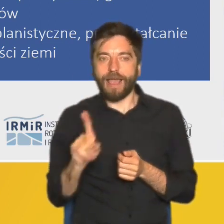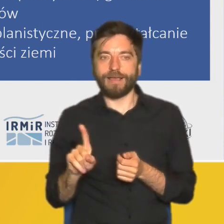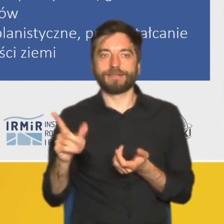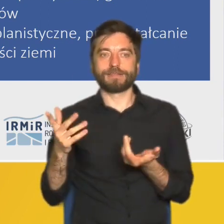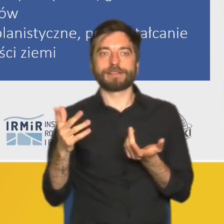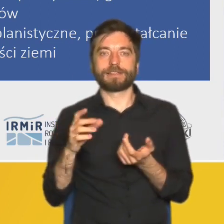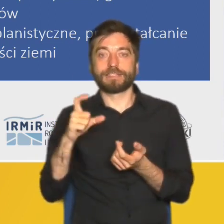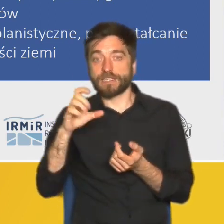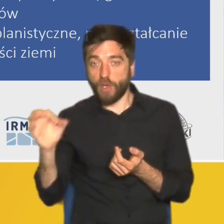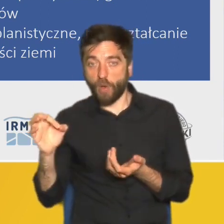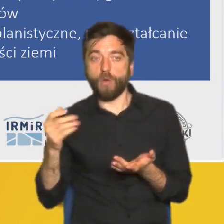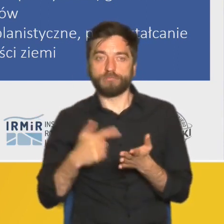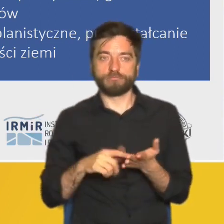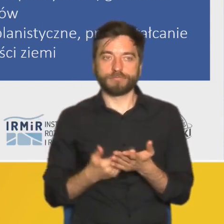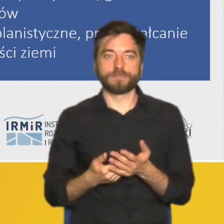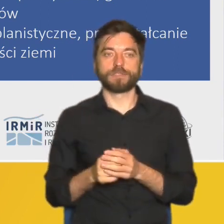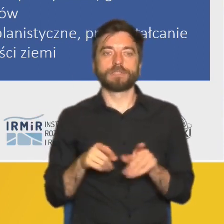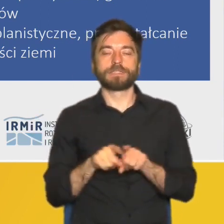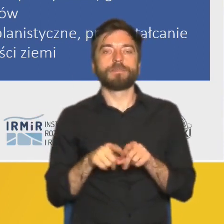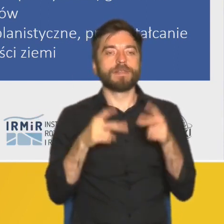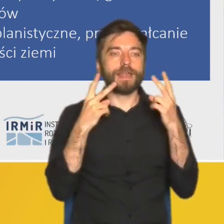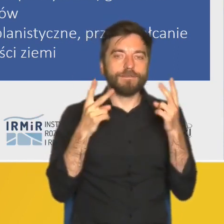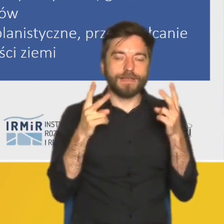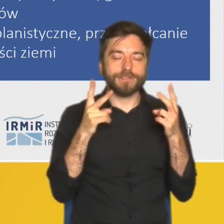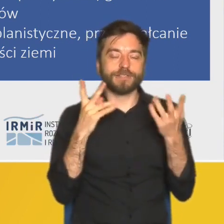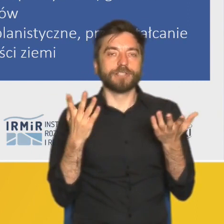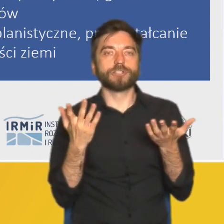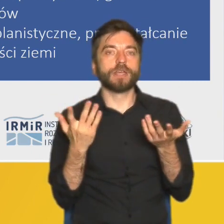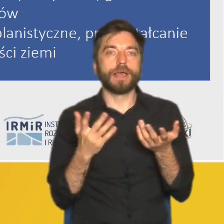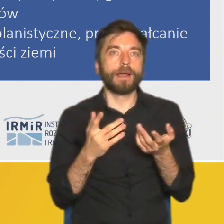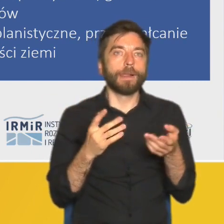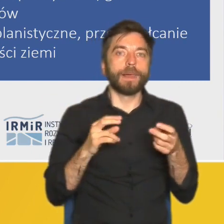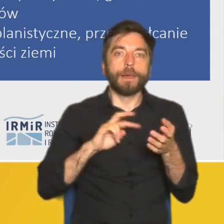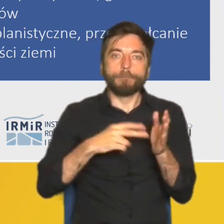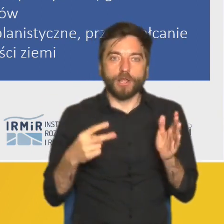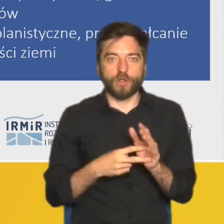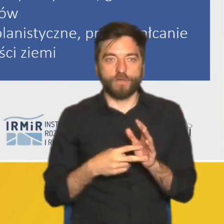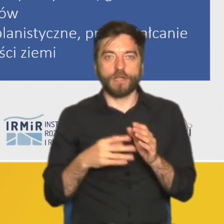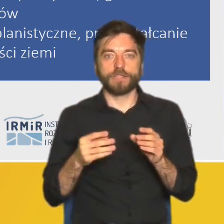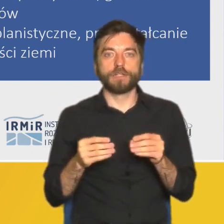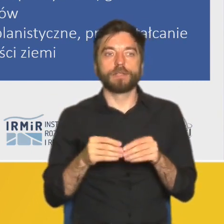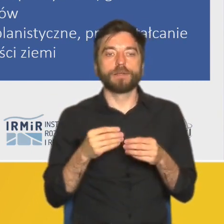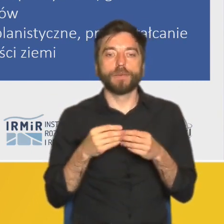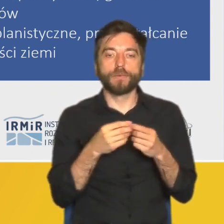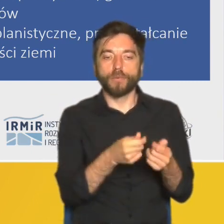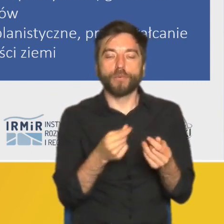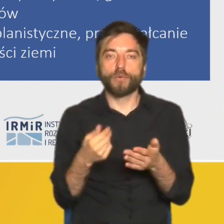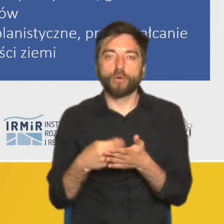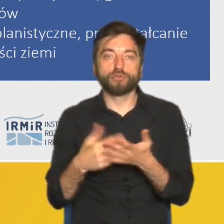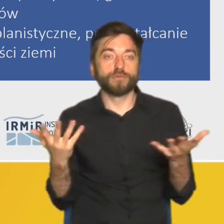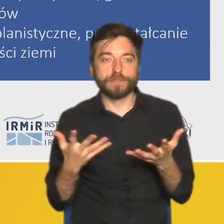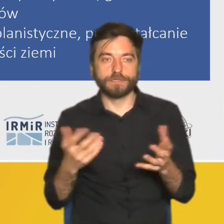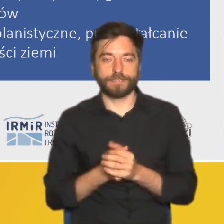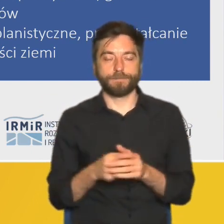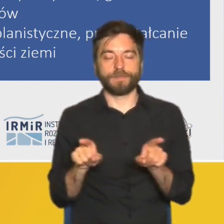Kwestia właśnie godzenia interesów, ustalenia priorytetów, którą inwestycje zrealizować wcześniej w sytuacji ograniczonych środków. No i masa oczywiście